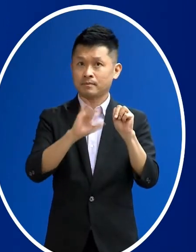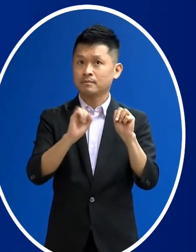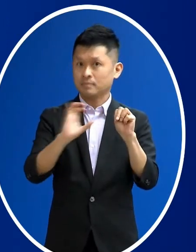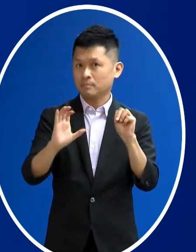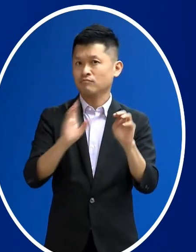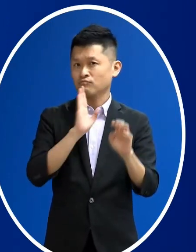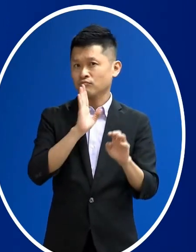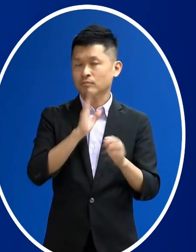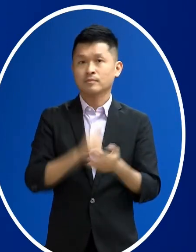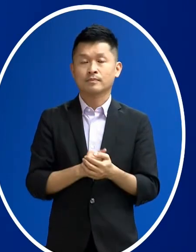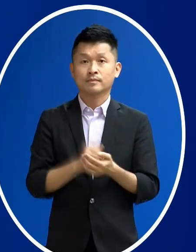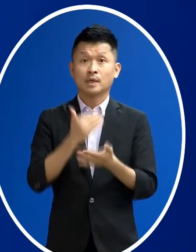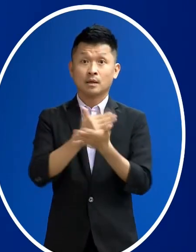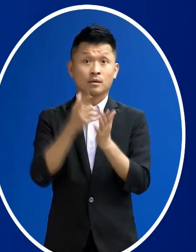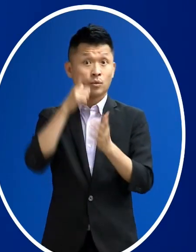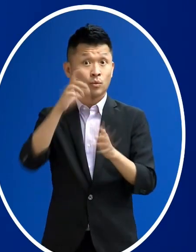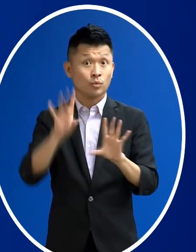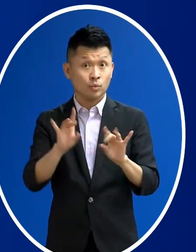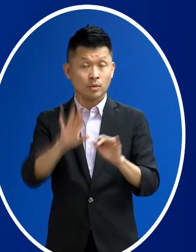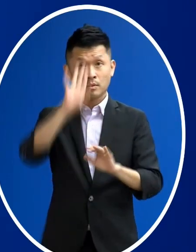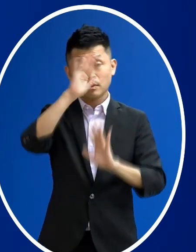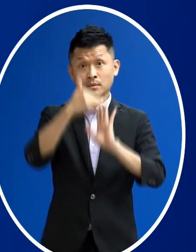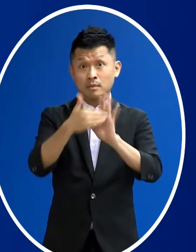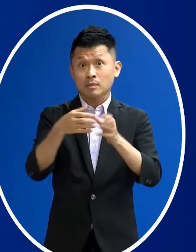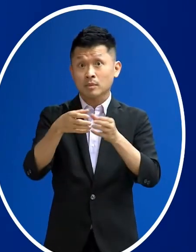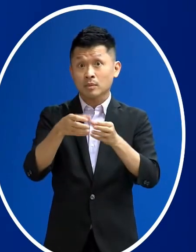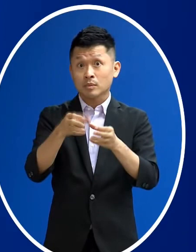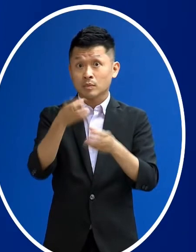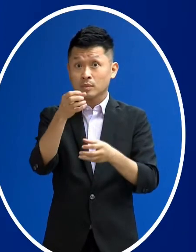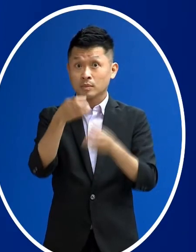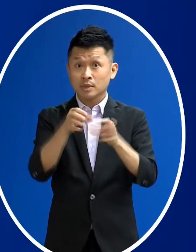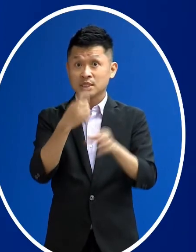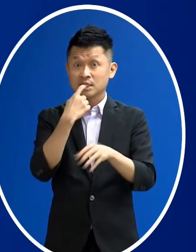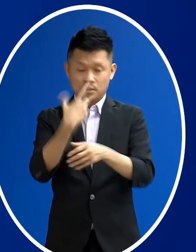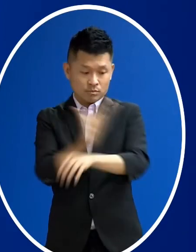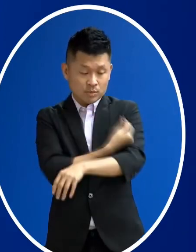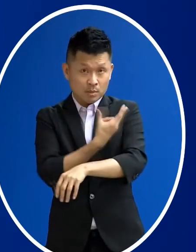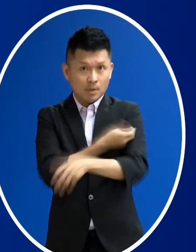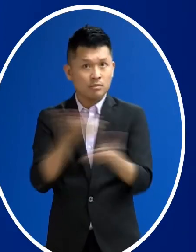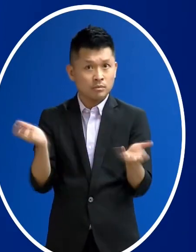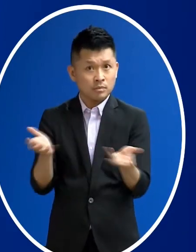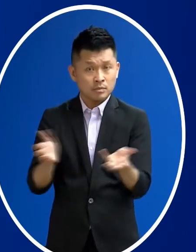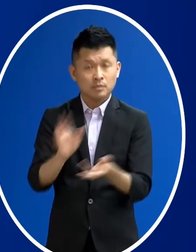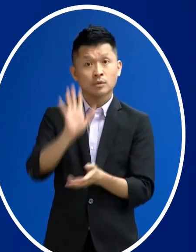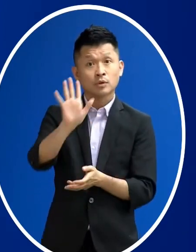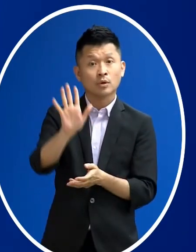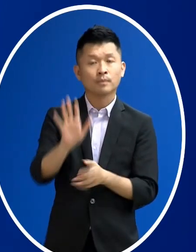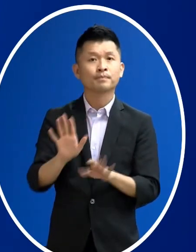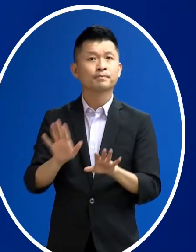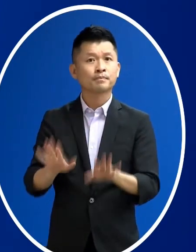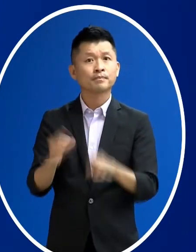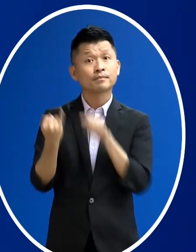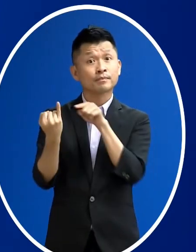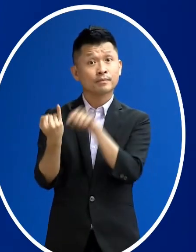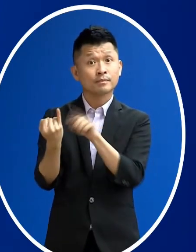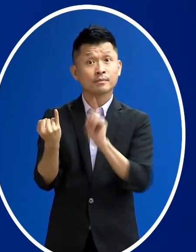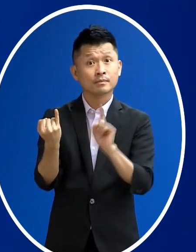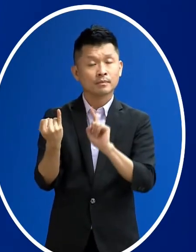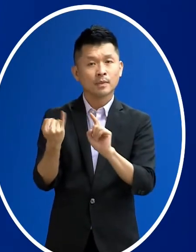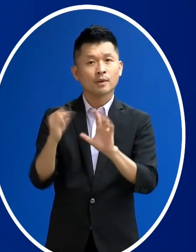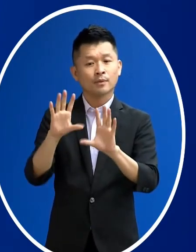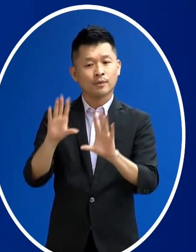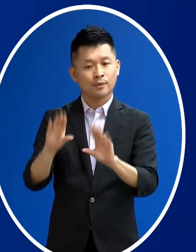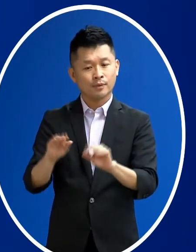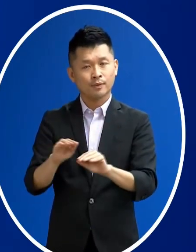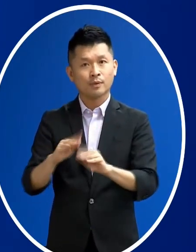已經有使用類固醇跟免疫球蛋白來進行這個miss C相關的治療 那目前的病況是穩定